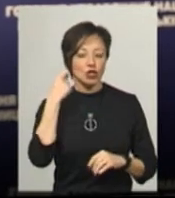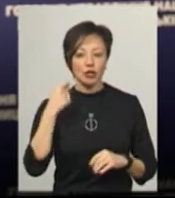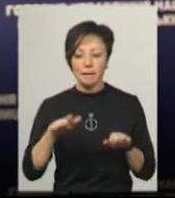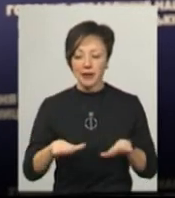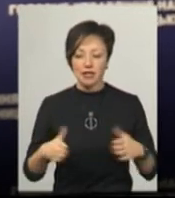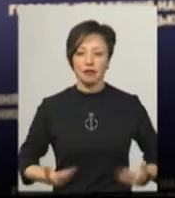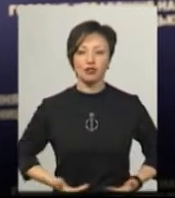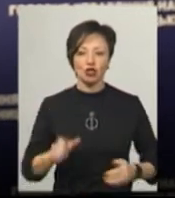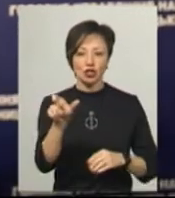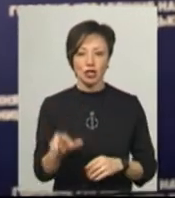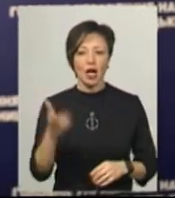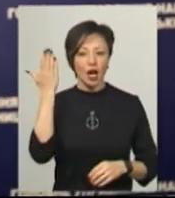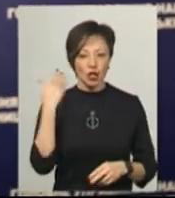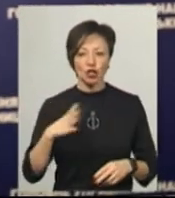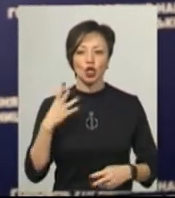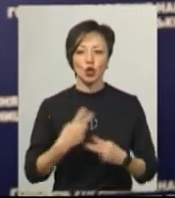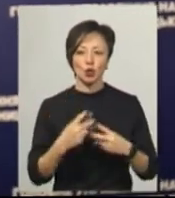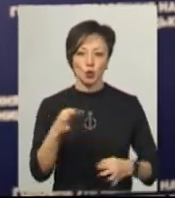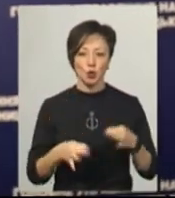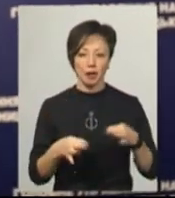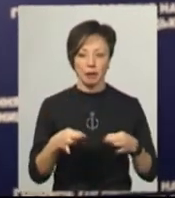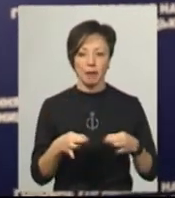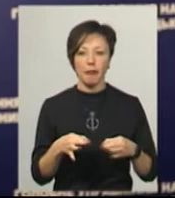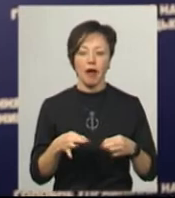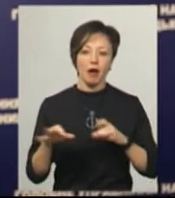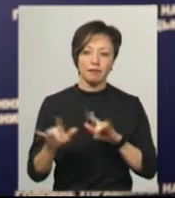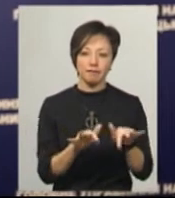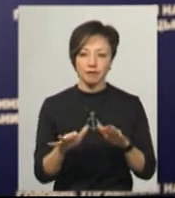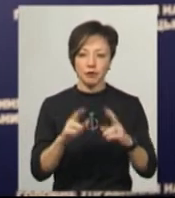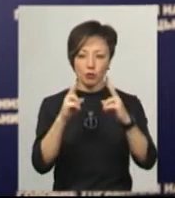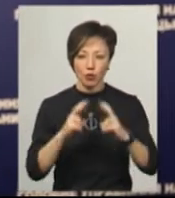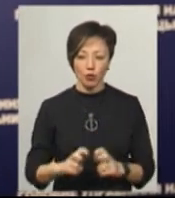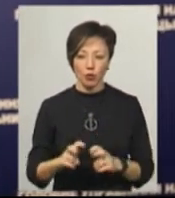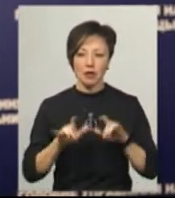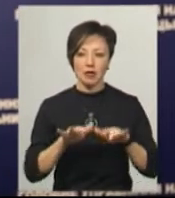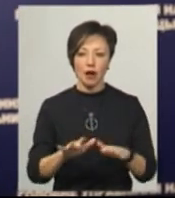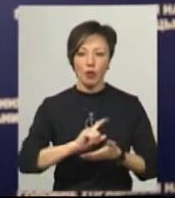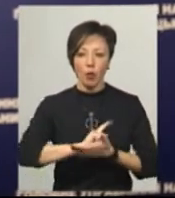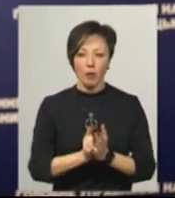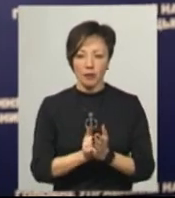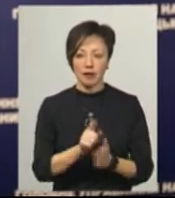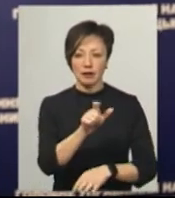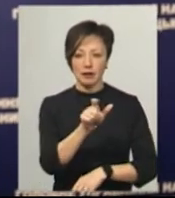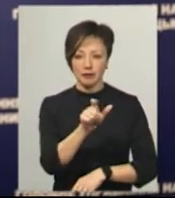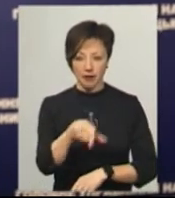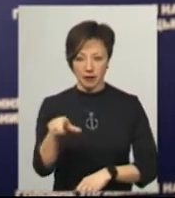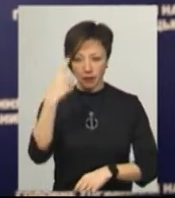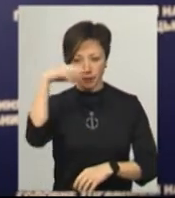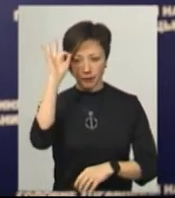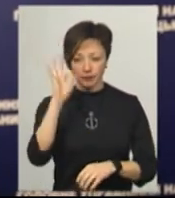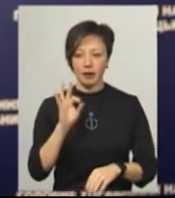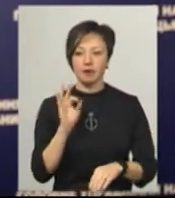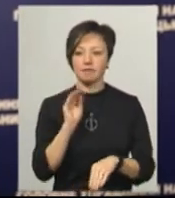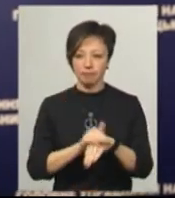місцевий житель, раніше судимий. В ході пошукових заходів оперативники встановили місце находження